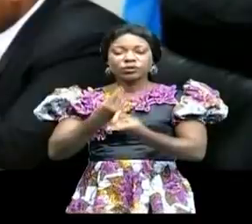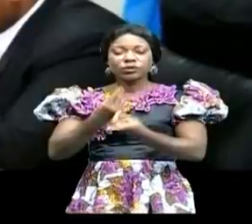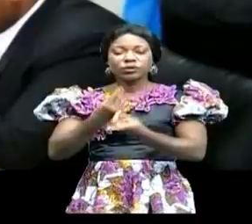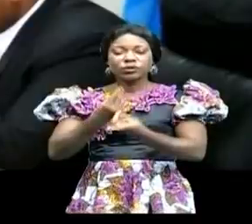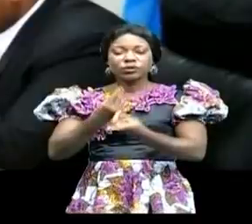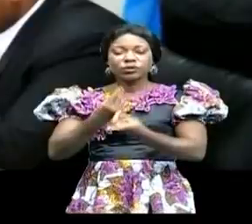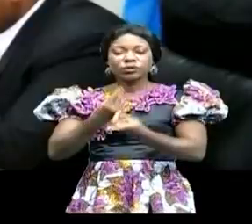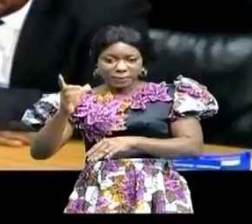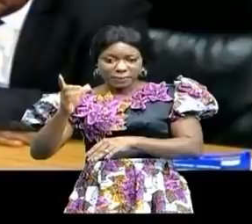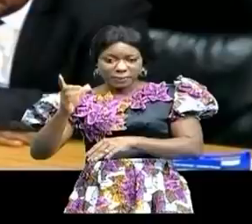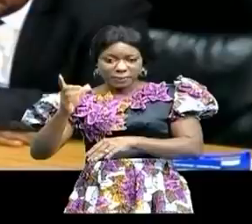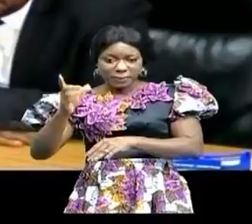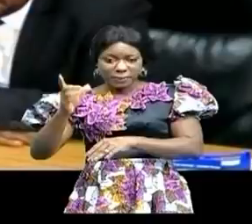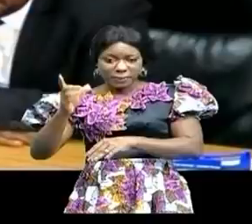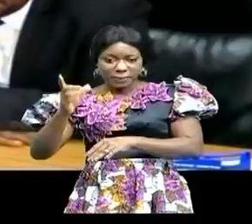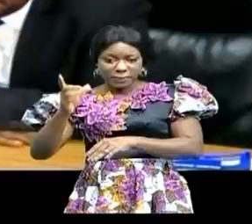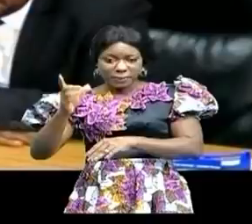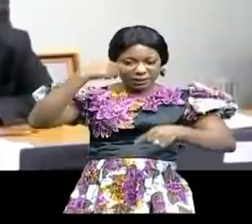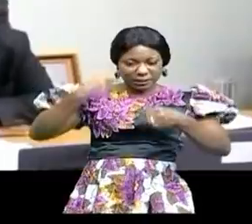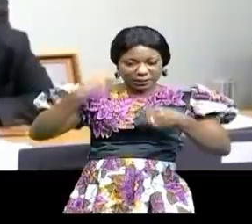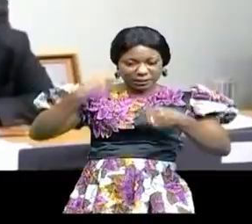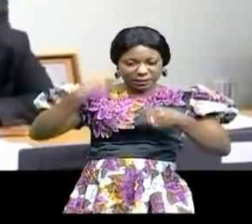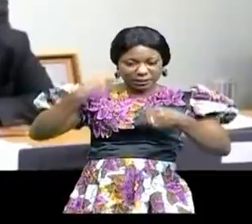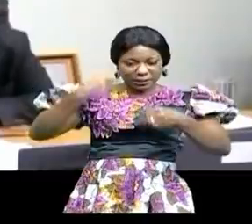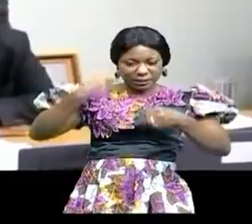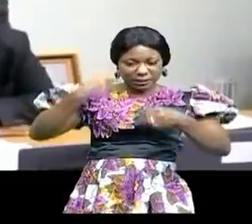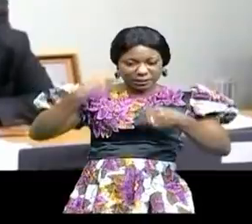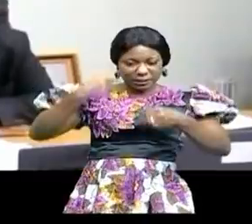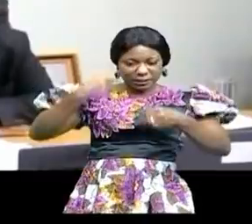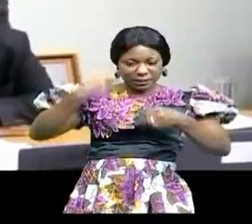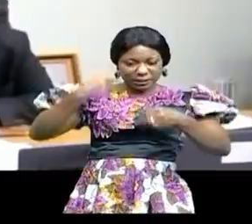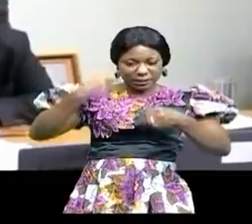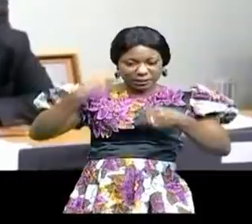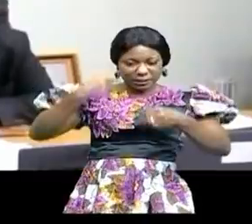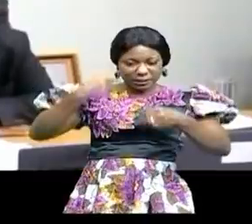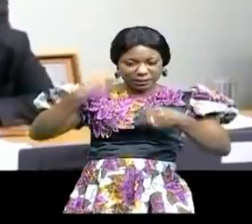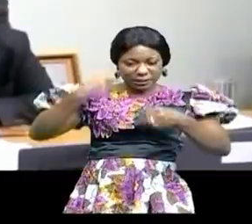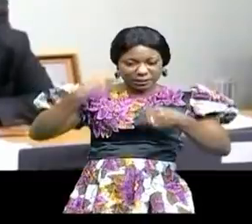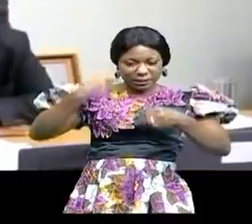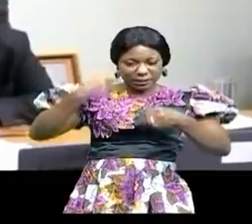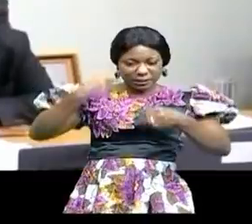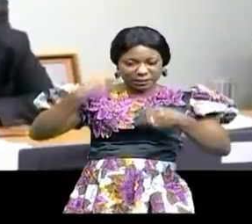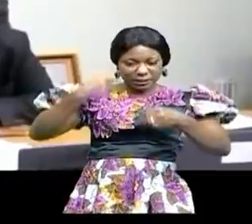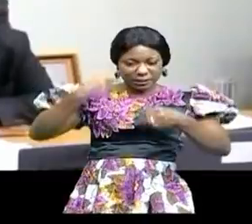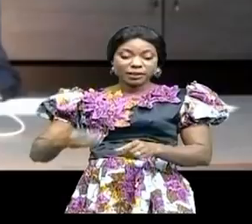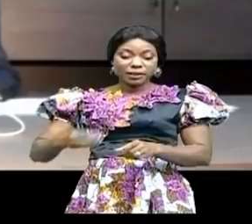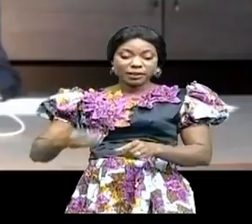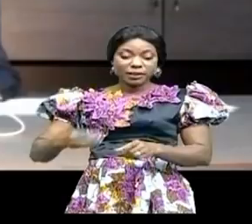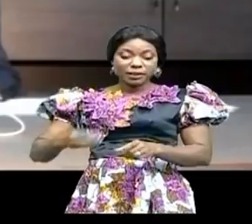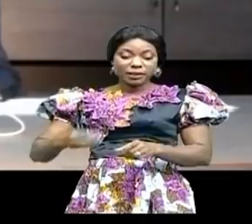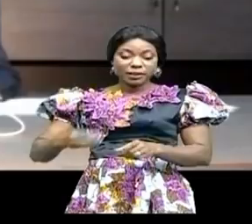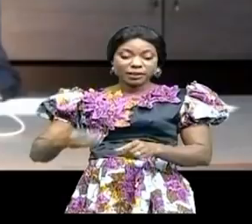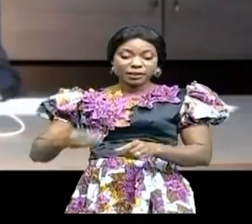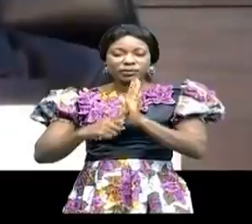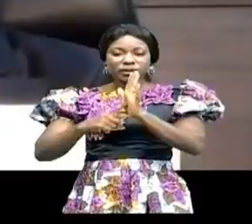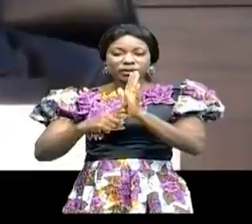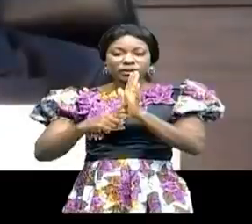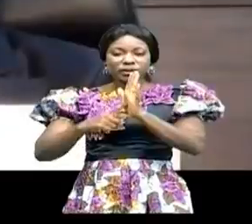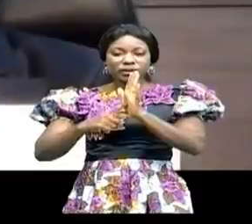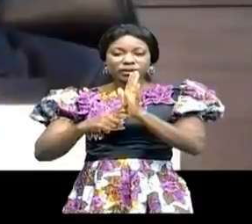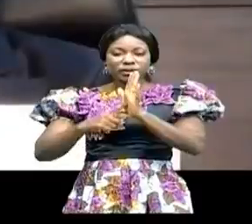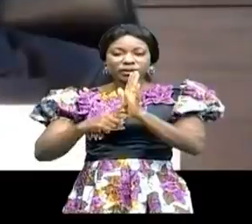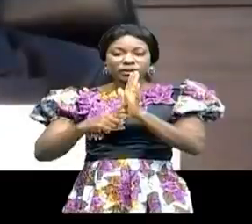Parmi les retombées des discussions qu'il a eues avec ses homologues, la République démocratique du Congo présentera un secrétaire